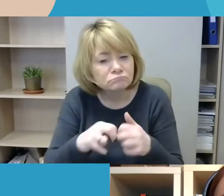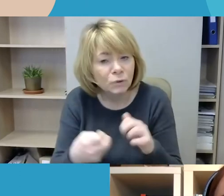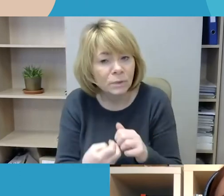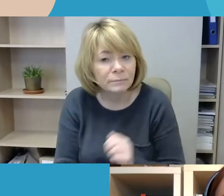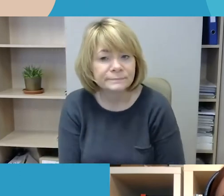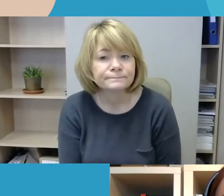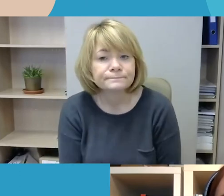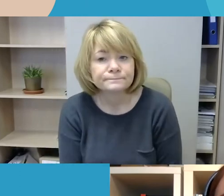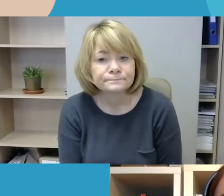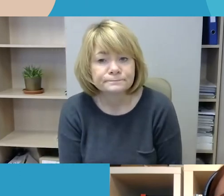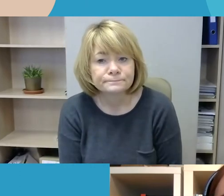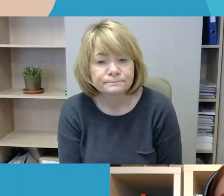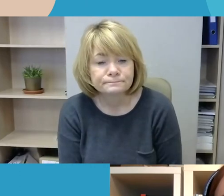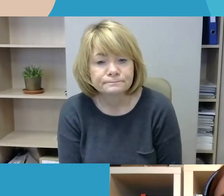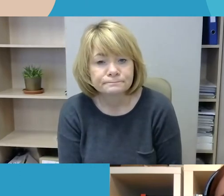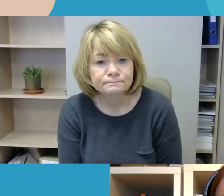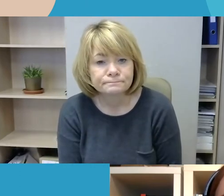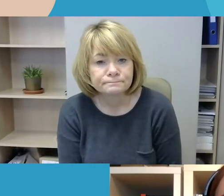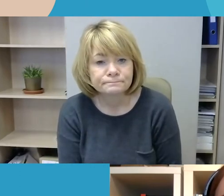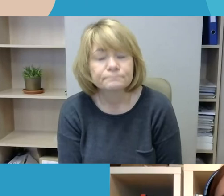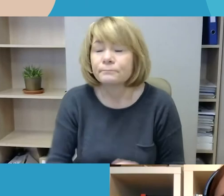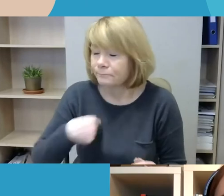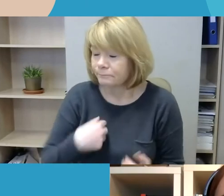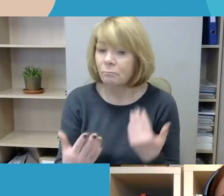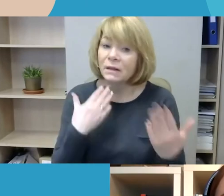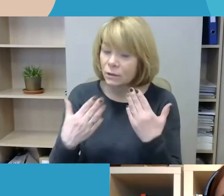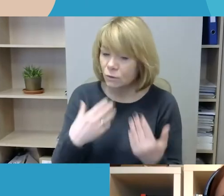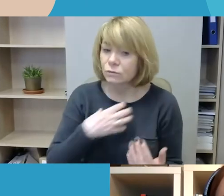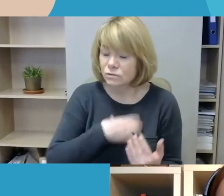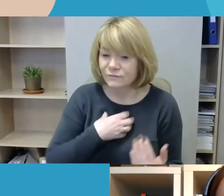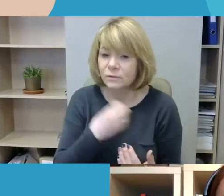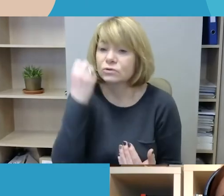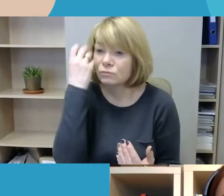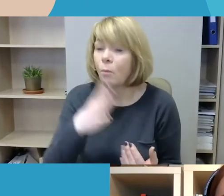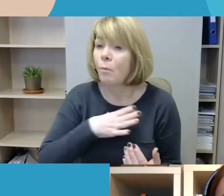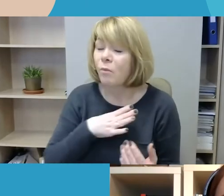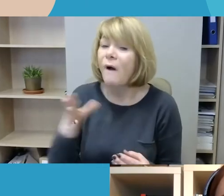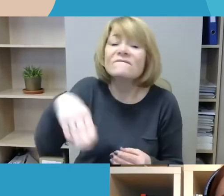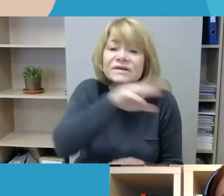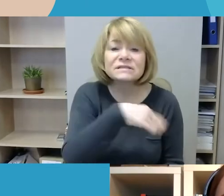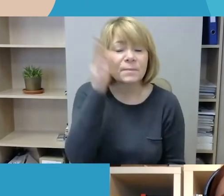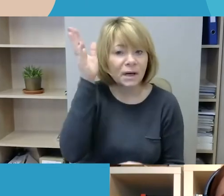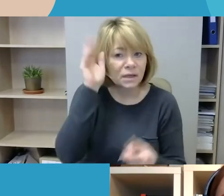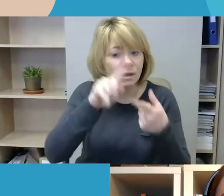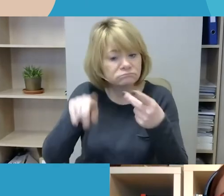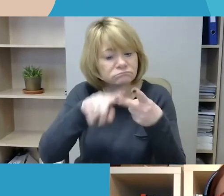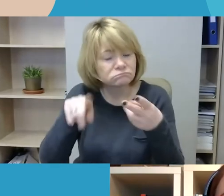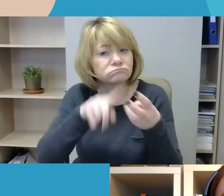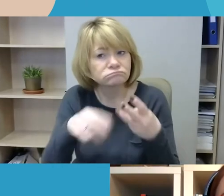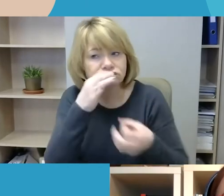Man atrodo labai svarbu įsisamoninti vieną dalyką, kas ir buvo įvardinta visų pranešėjų, kad mes matome